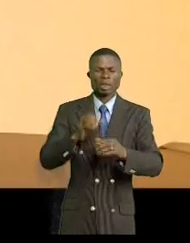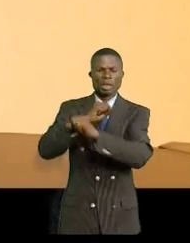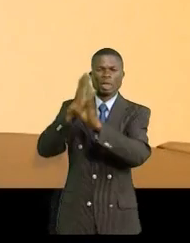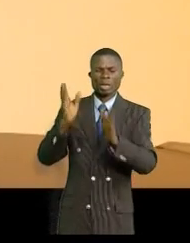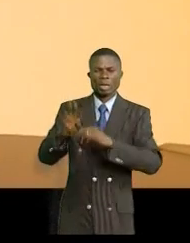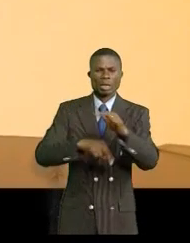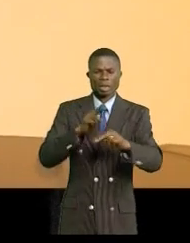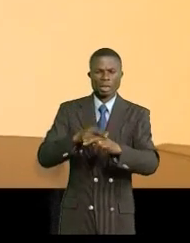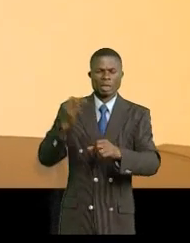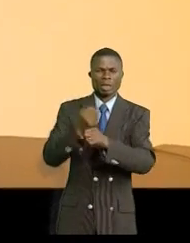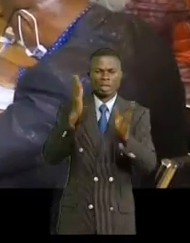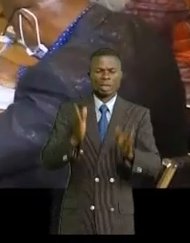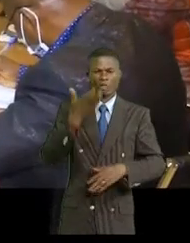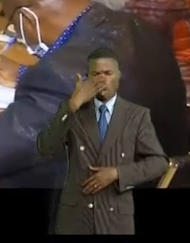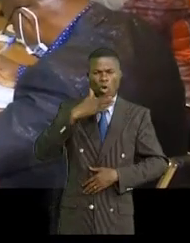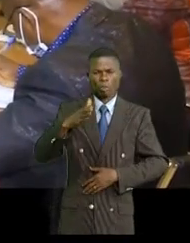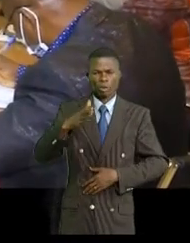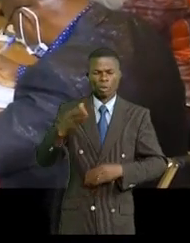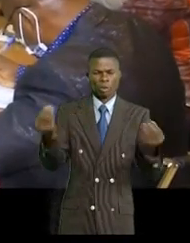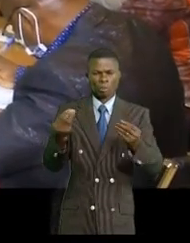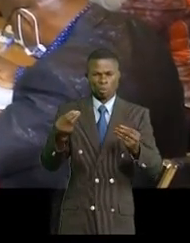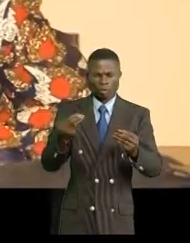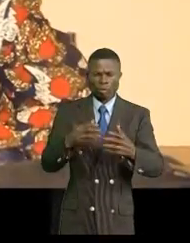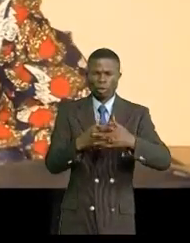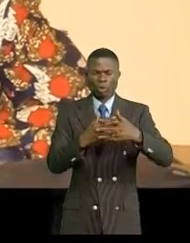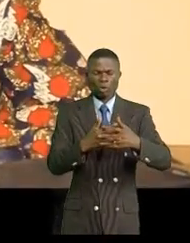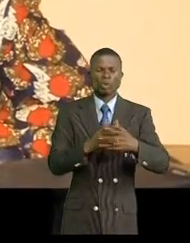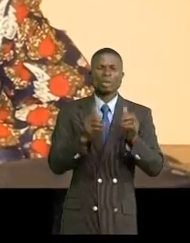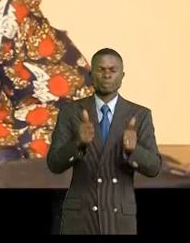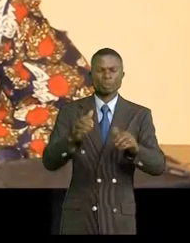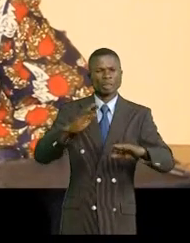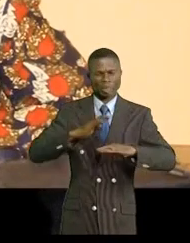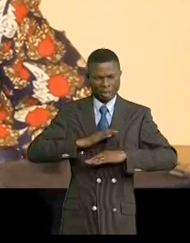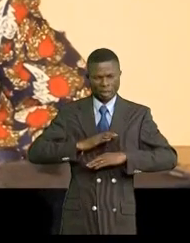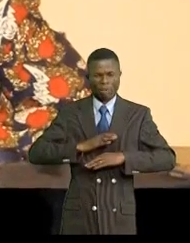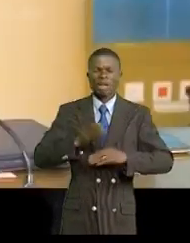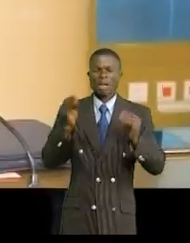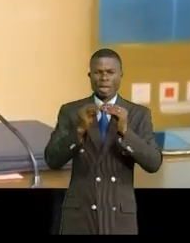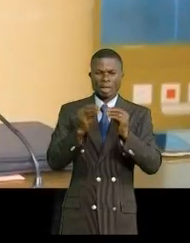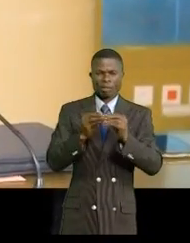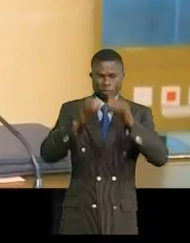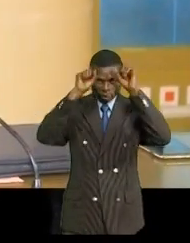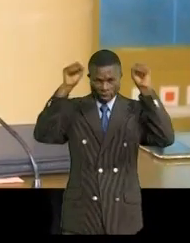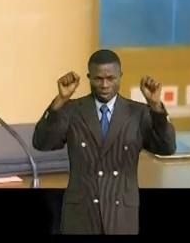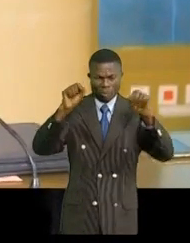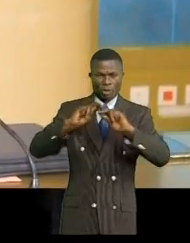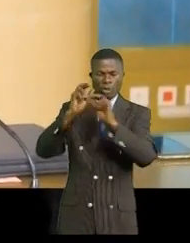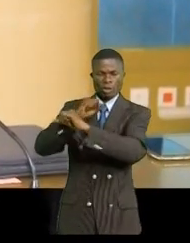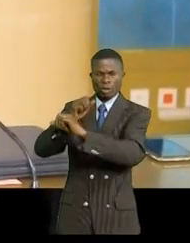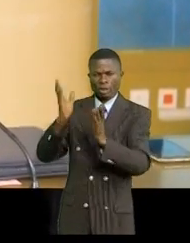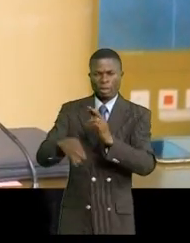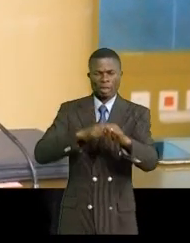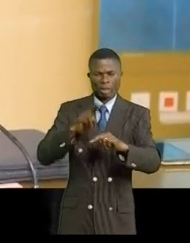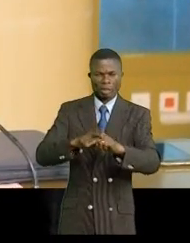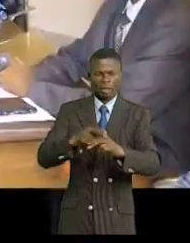nationaux de professionnels de la santé pour un bon partenariat. Satisfait de cet échange, le président du syndicat national des